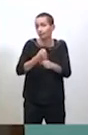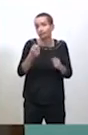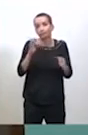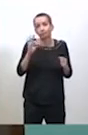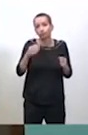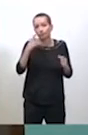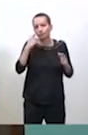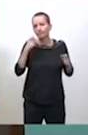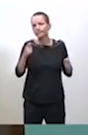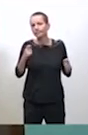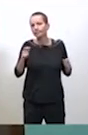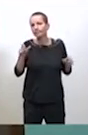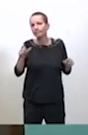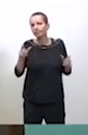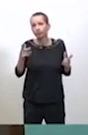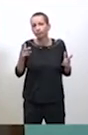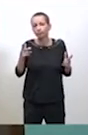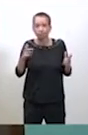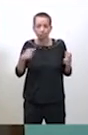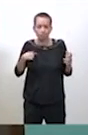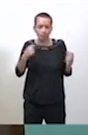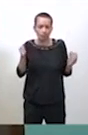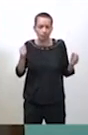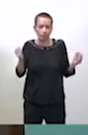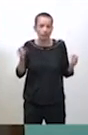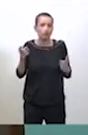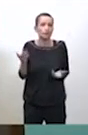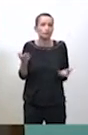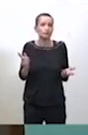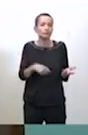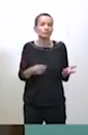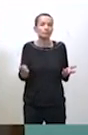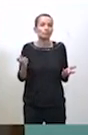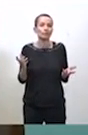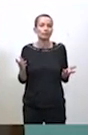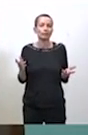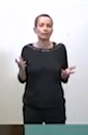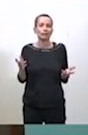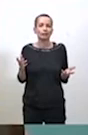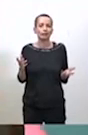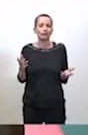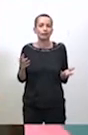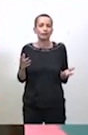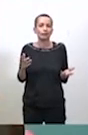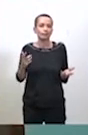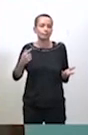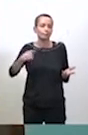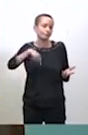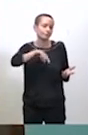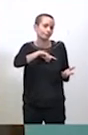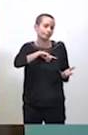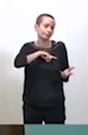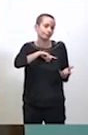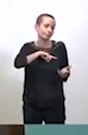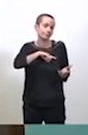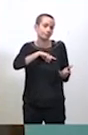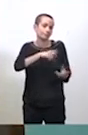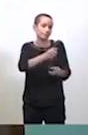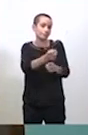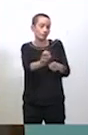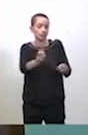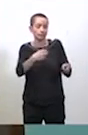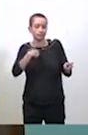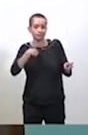sûr elle est totalement partagée et c'est bien sûr en conscience des risques que